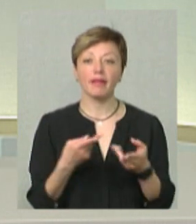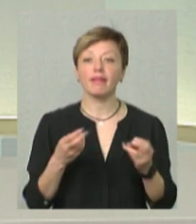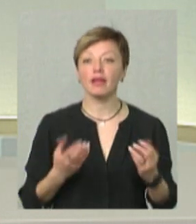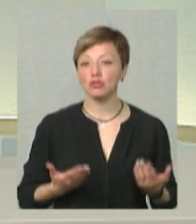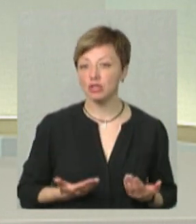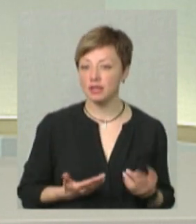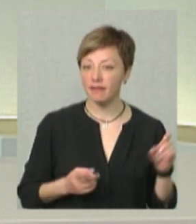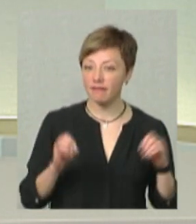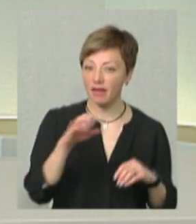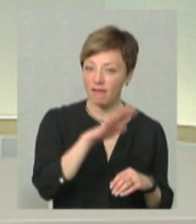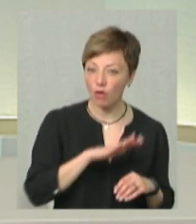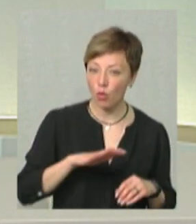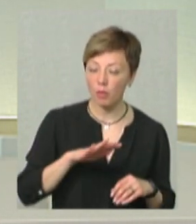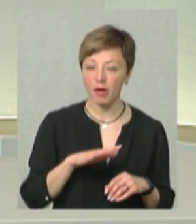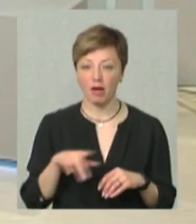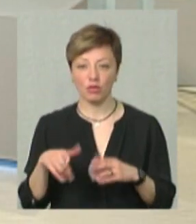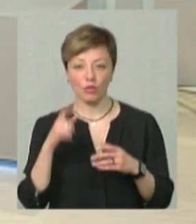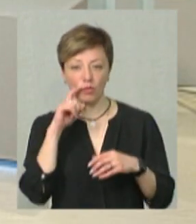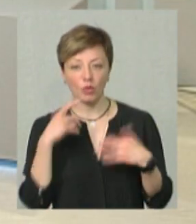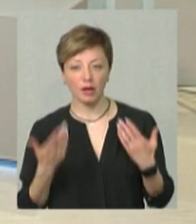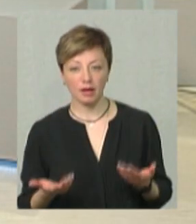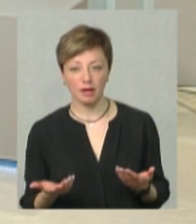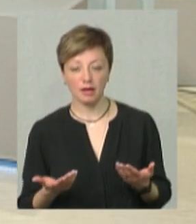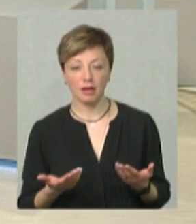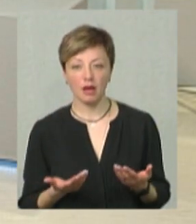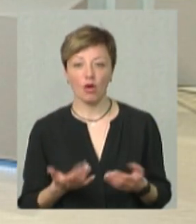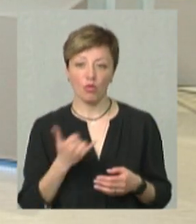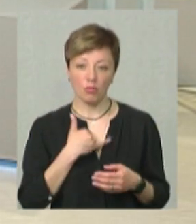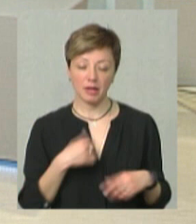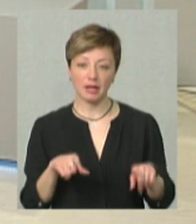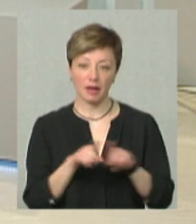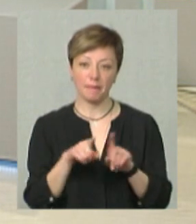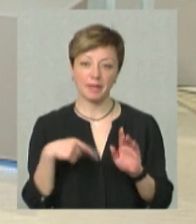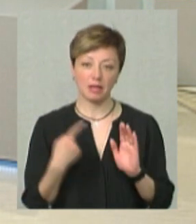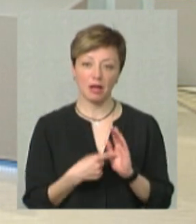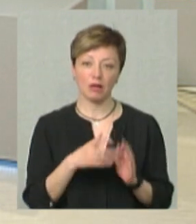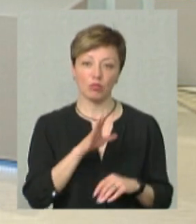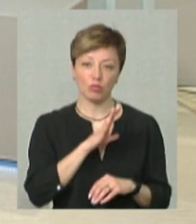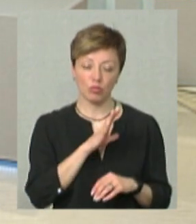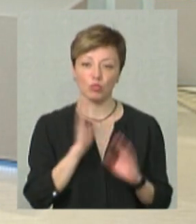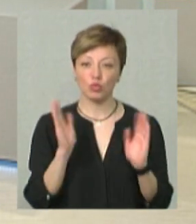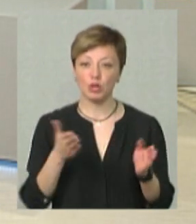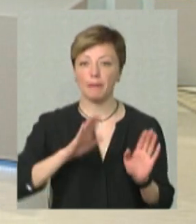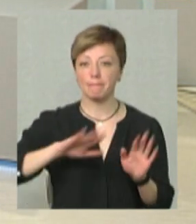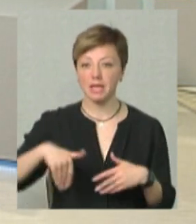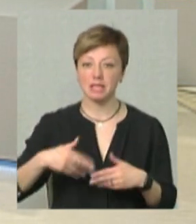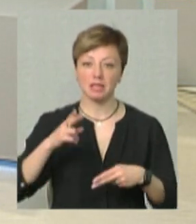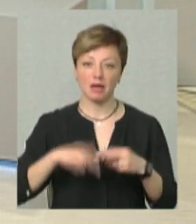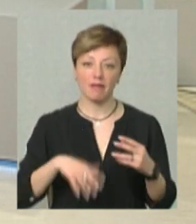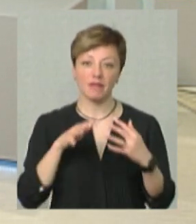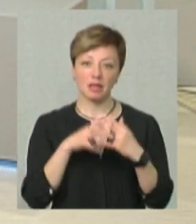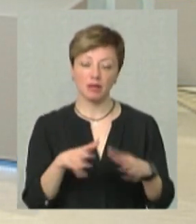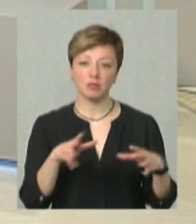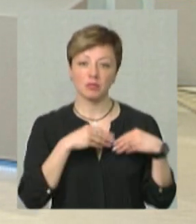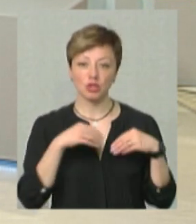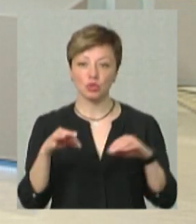У Європі, або, або десь, там, Україні. От, у мене, от, таке, питання, там, буде, після, там, війни ми